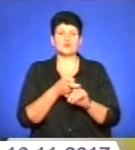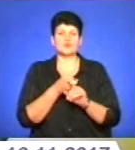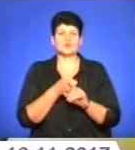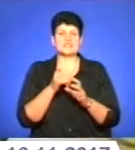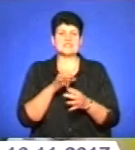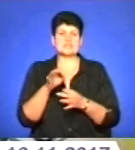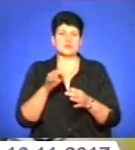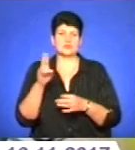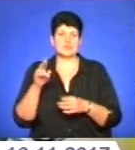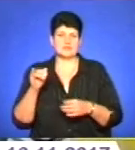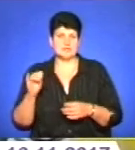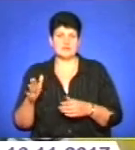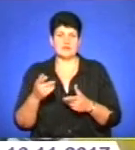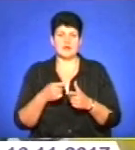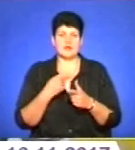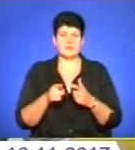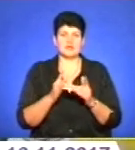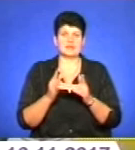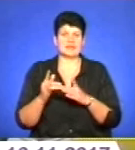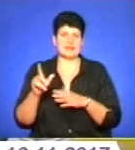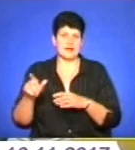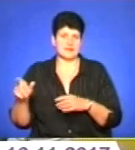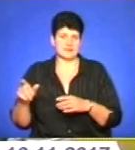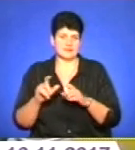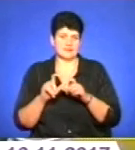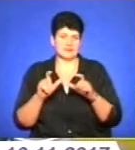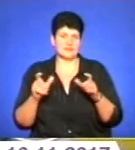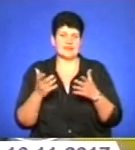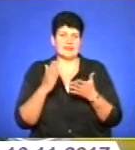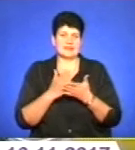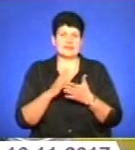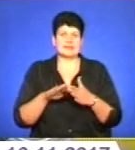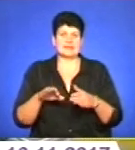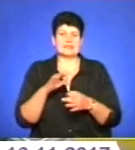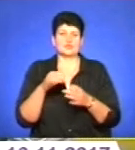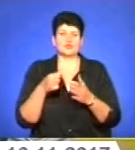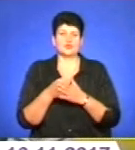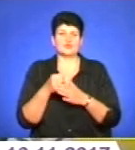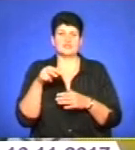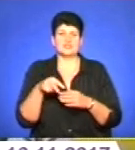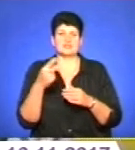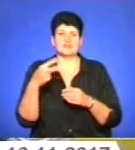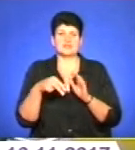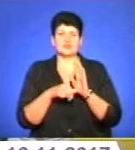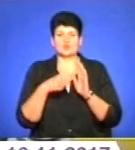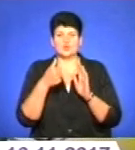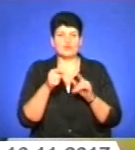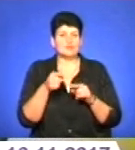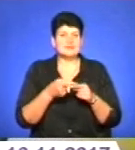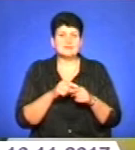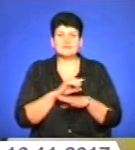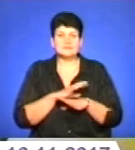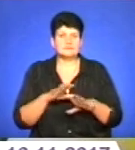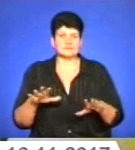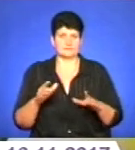сиротинців або інтернатів, де діти сироти, то до 2026 року таких закладів не буде існувати.